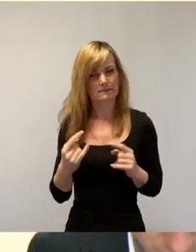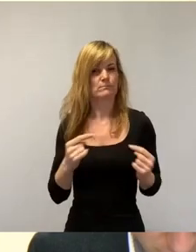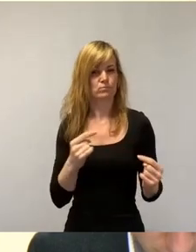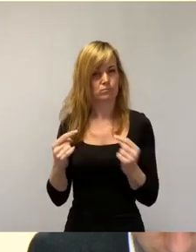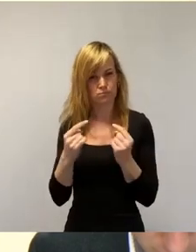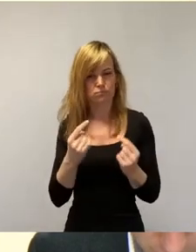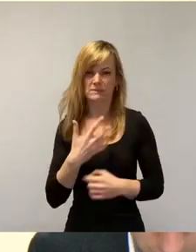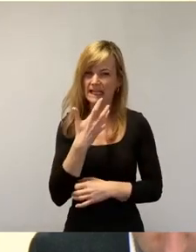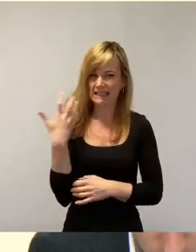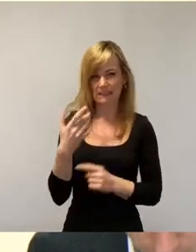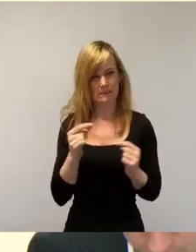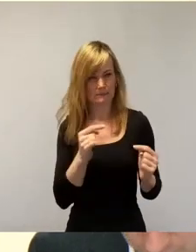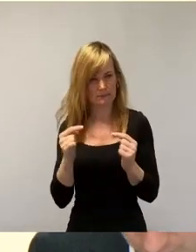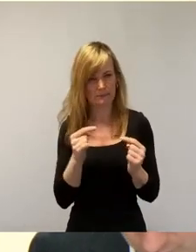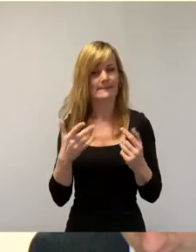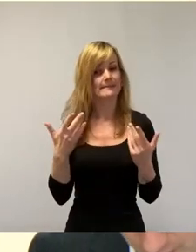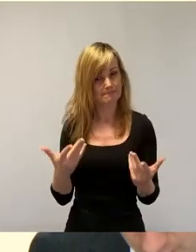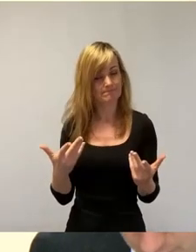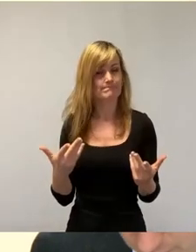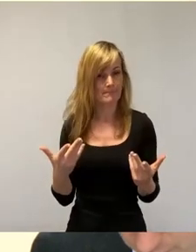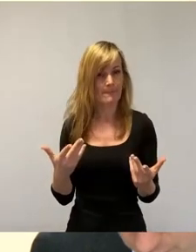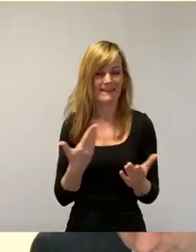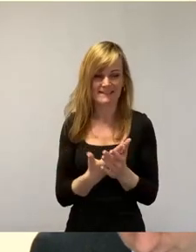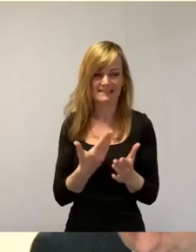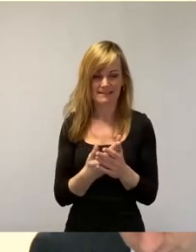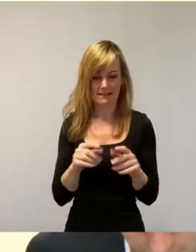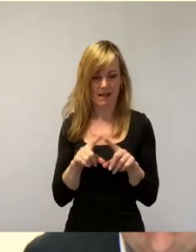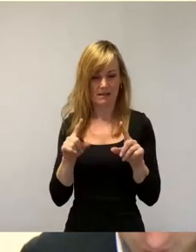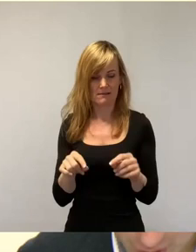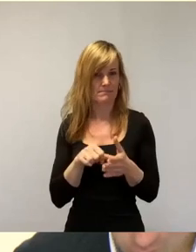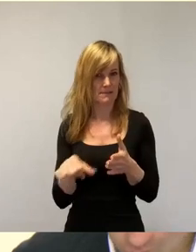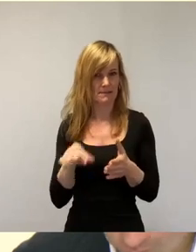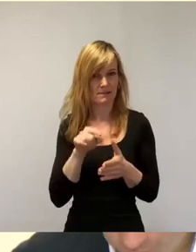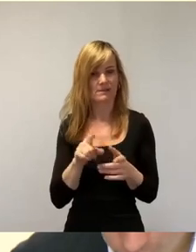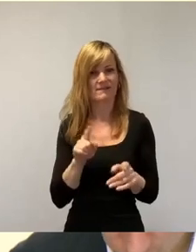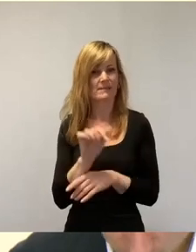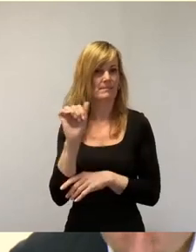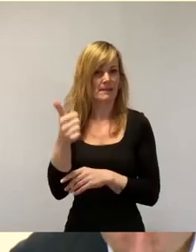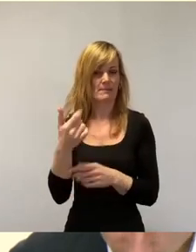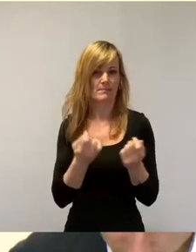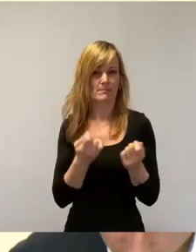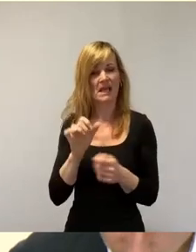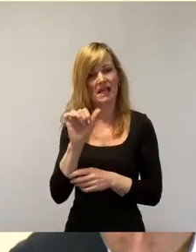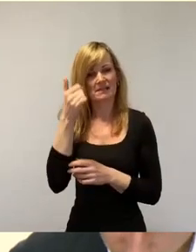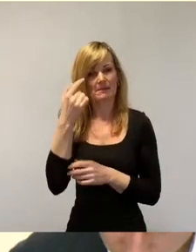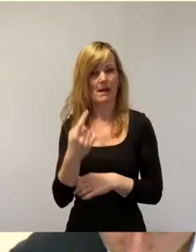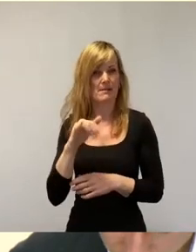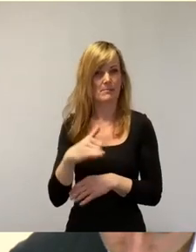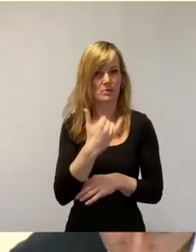wird, ist eine Bezahlkarte, eine Art Pilotprojekt von Landkreisen.